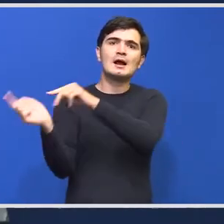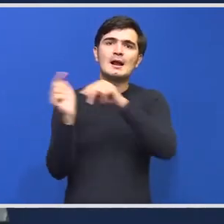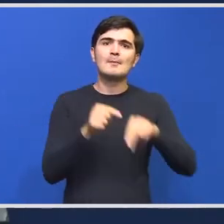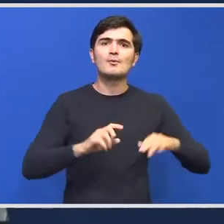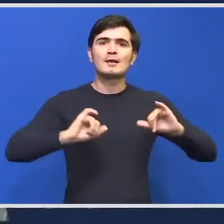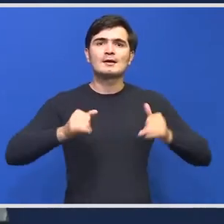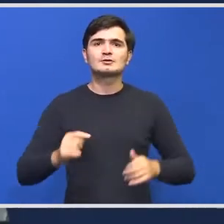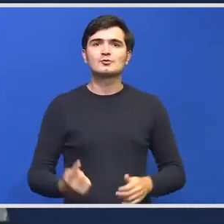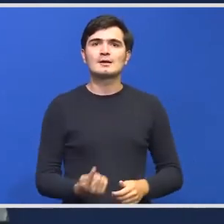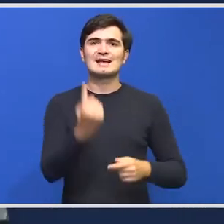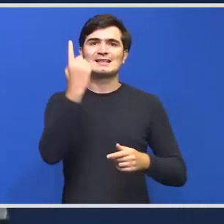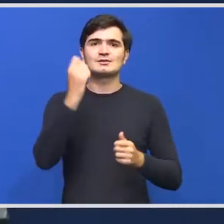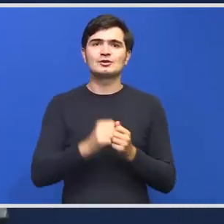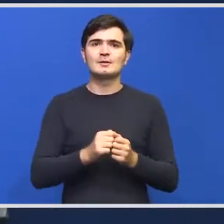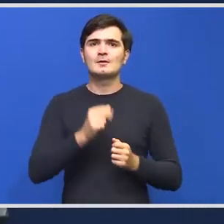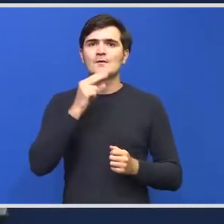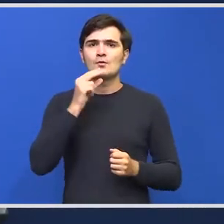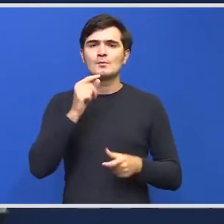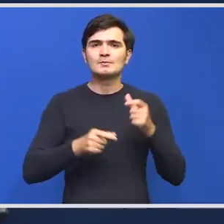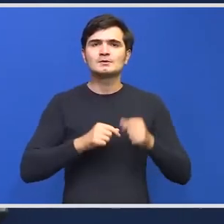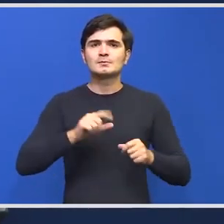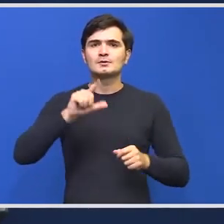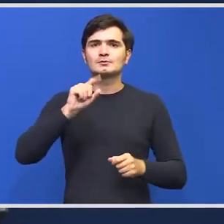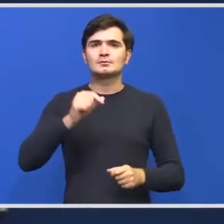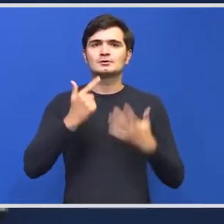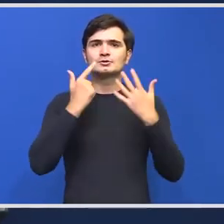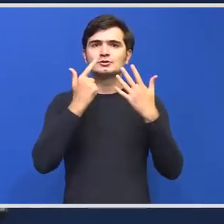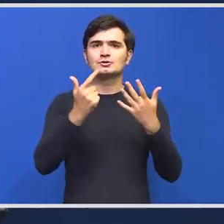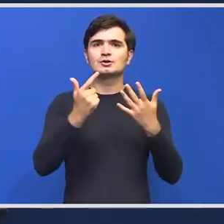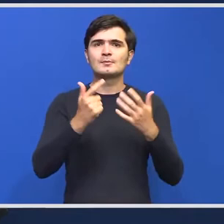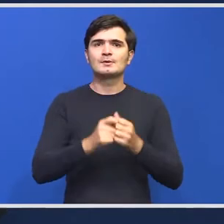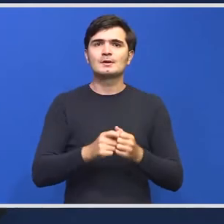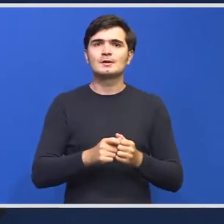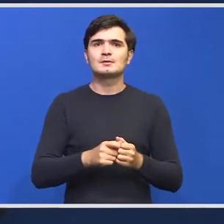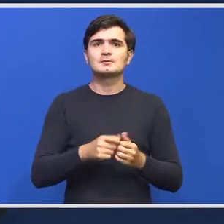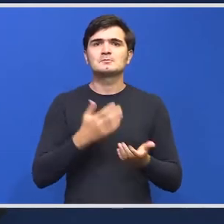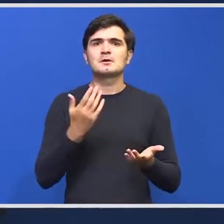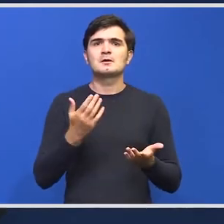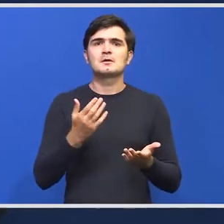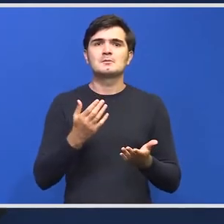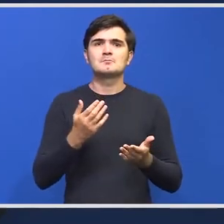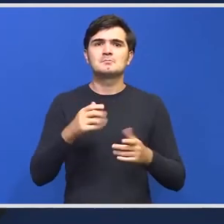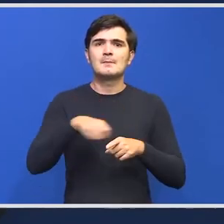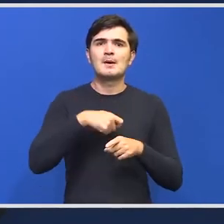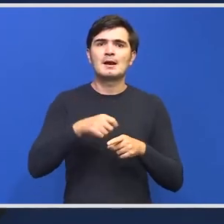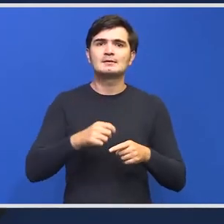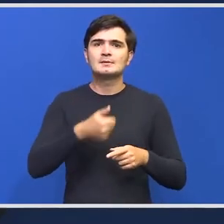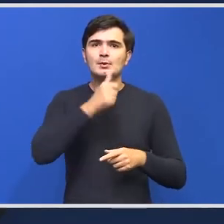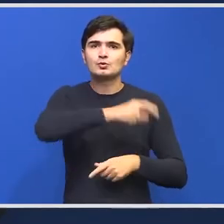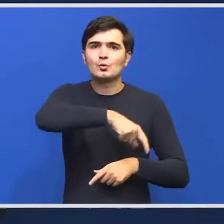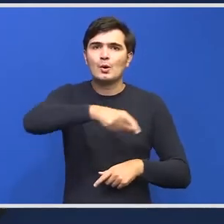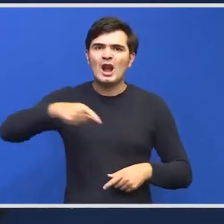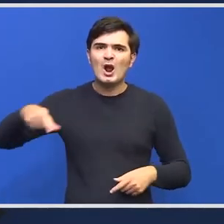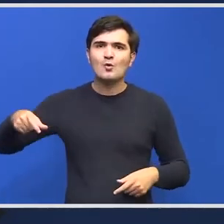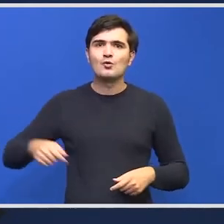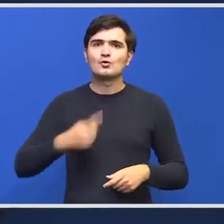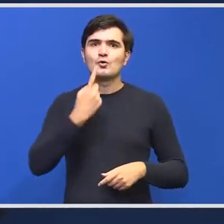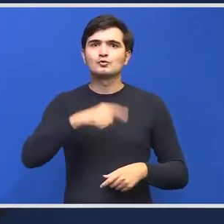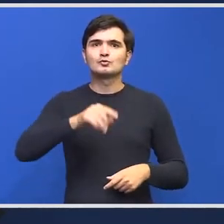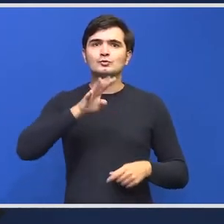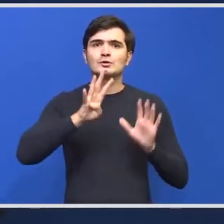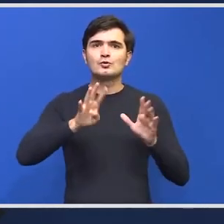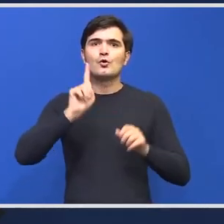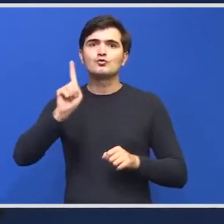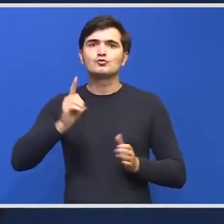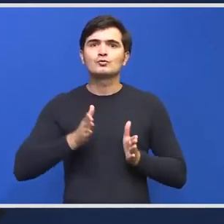Este vorba despre 27 de decolmatări de părâuri și râuri, 191 de drumuri comunale